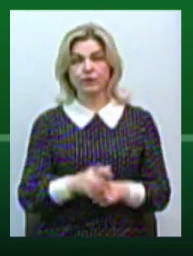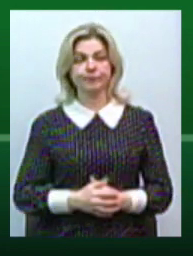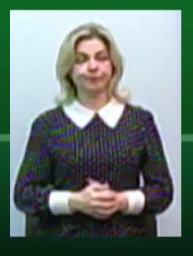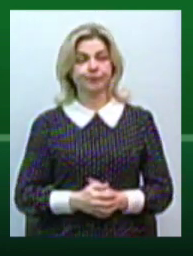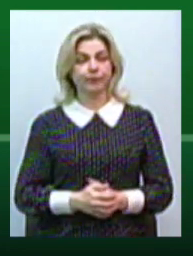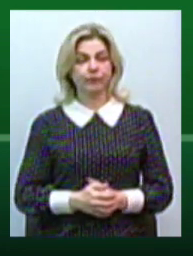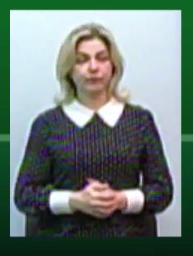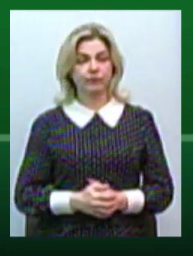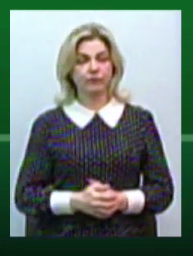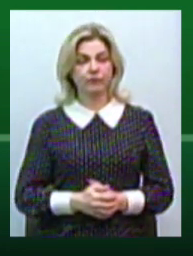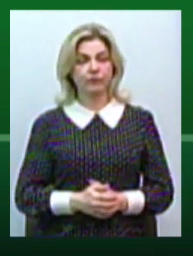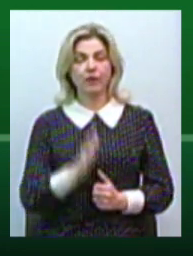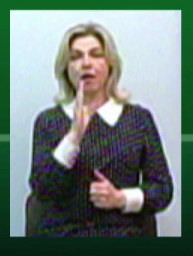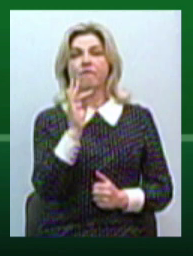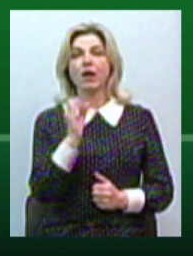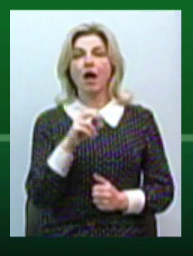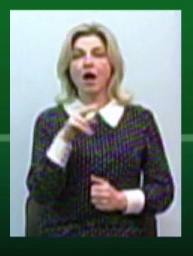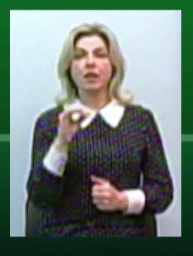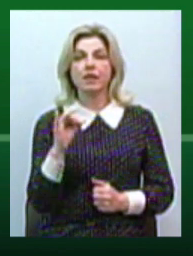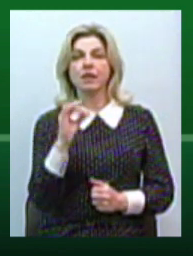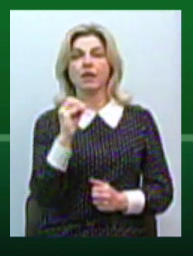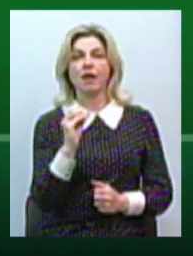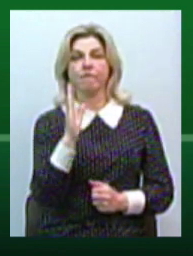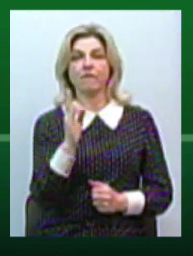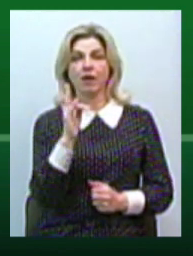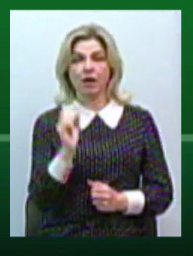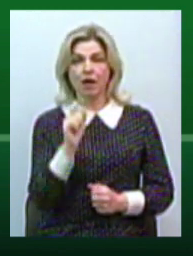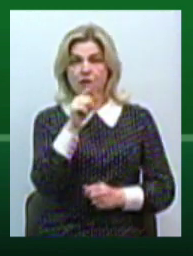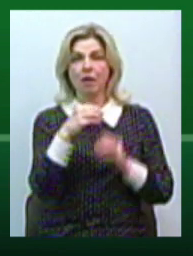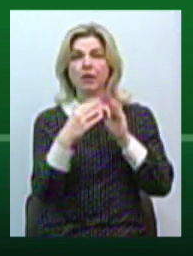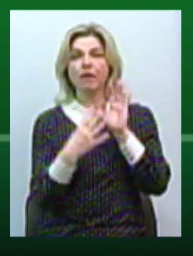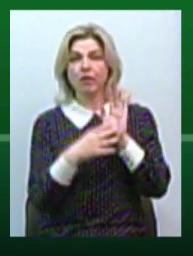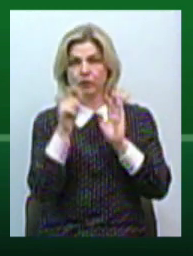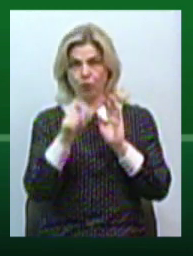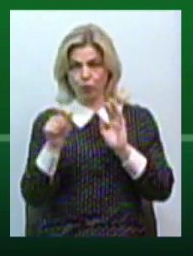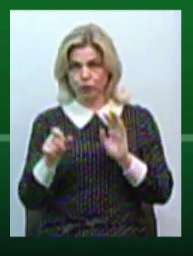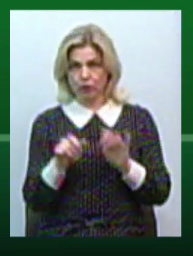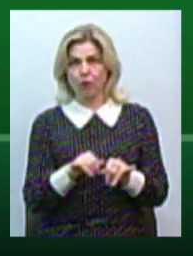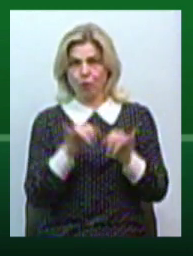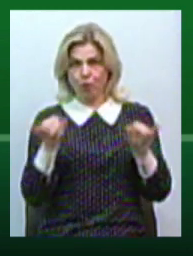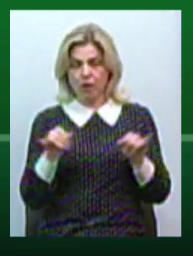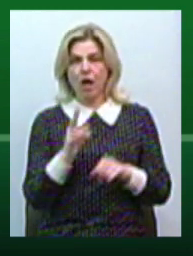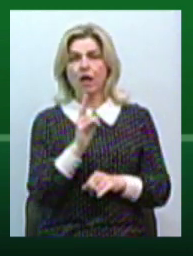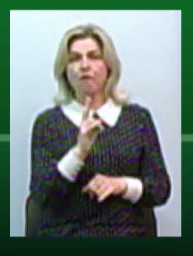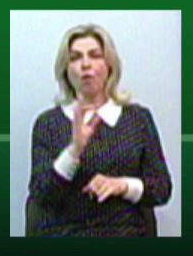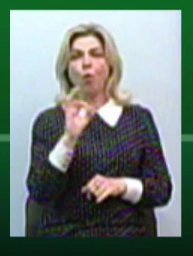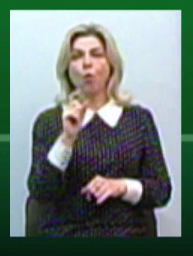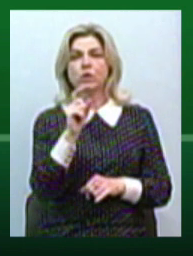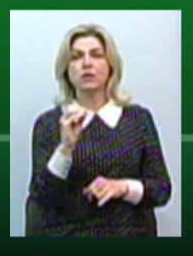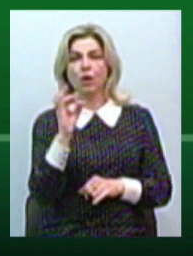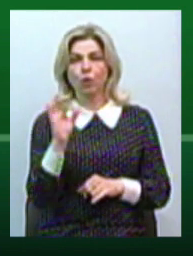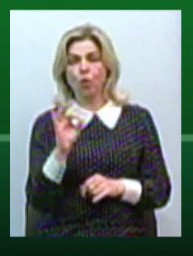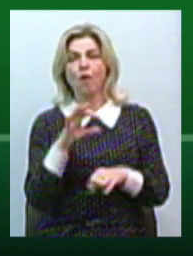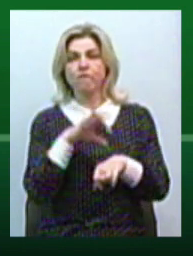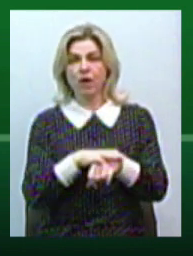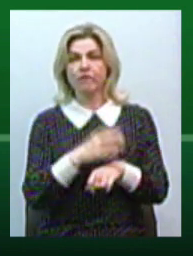ситуація в Радіївському районі. Там на 19 осіб стало більше. Також в Крузерському районі виявлено три